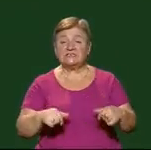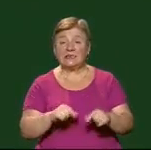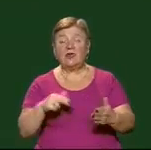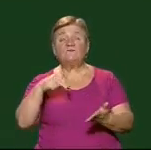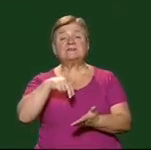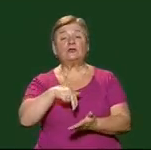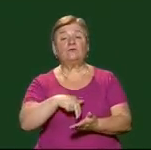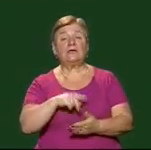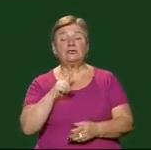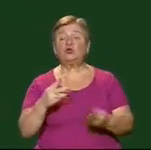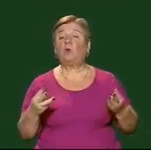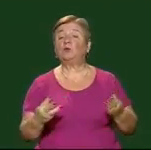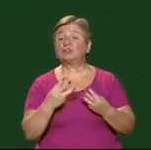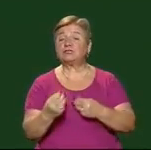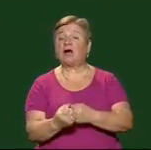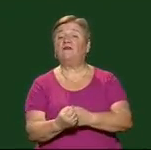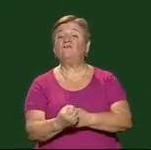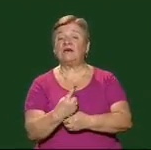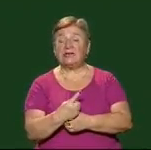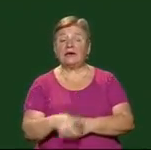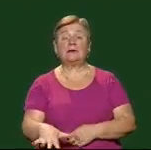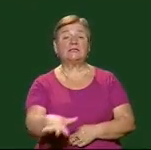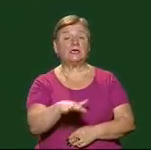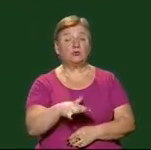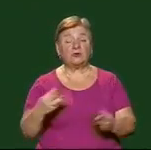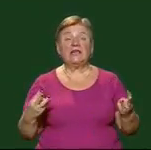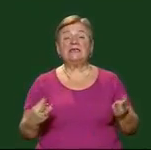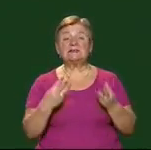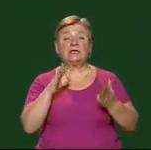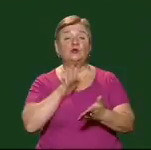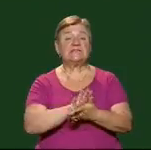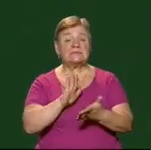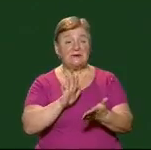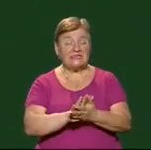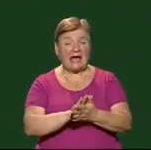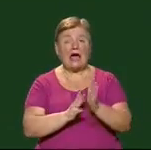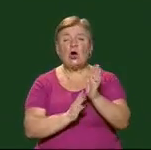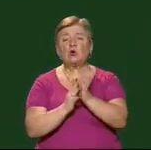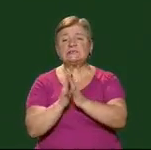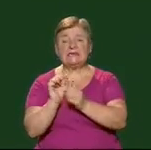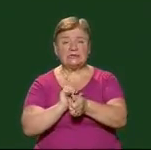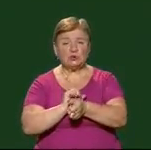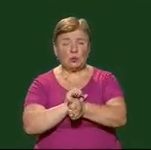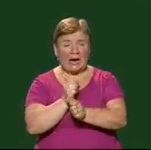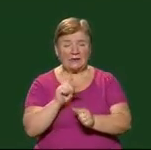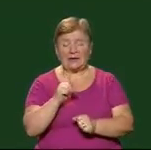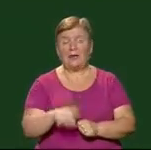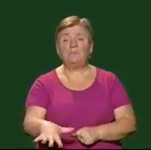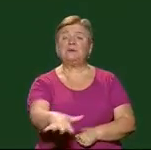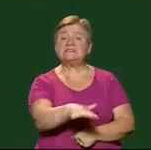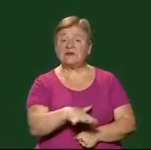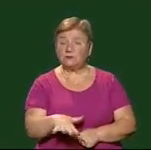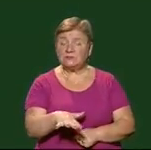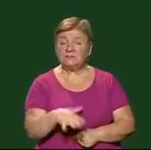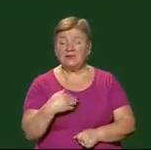встановили, що пожежа виникла на відкритій території і зайнялося сміття та суха рослинність на відповідні місцевості